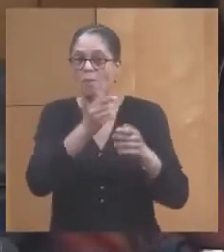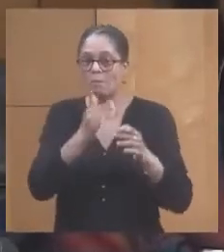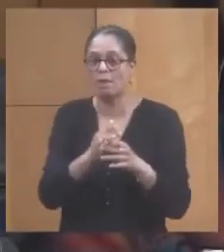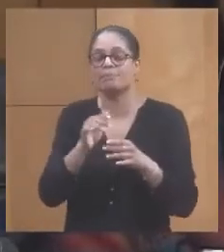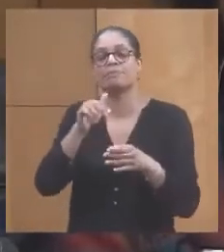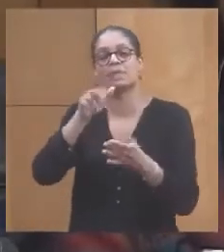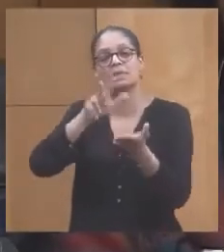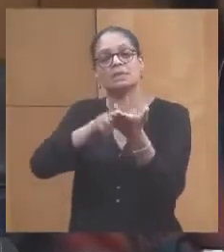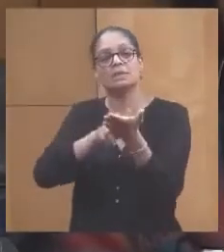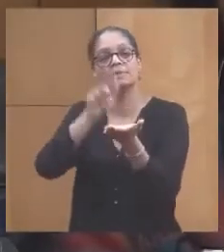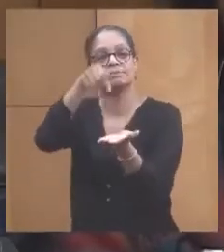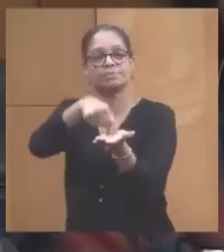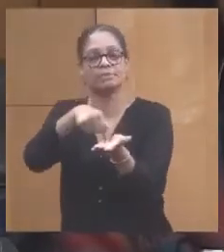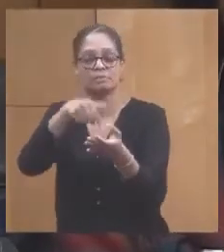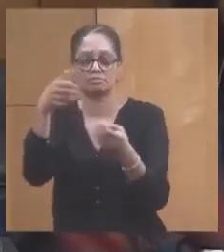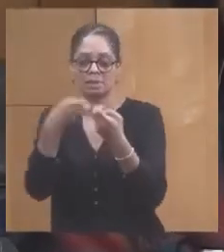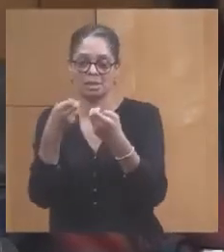courrier,